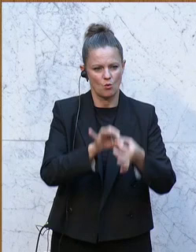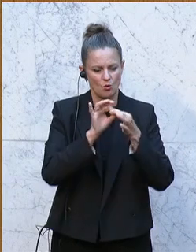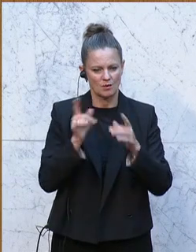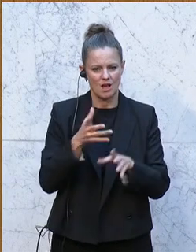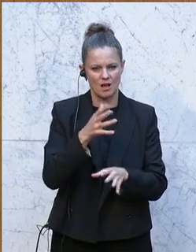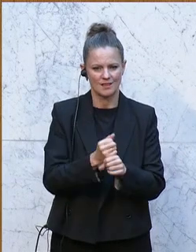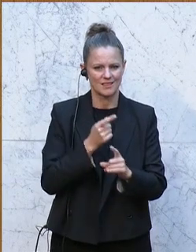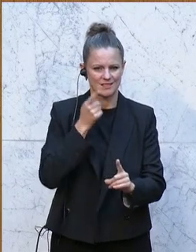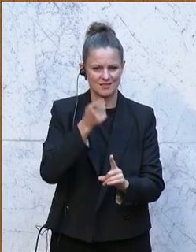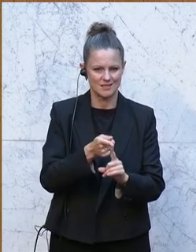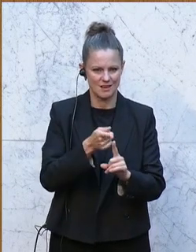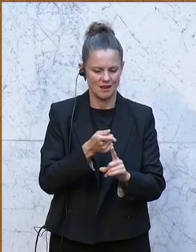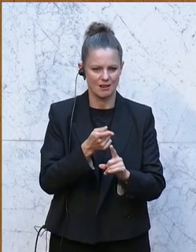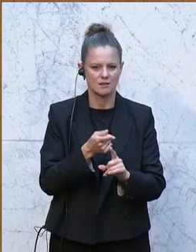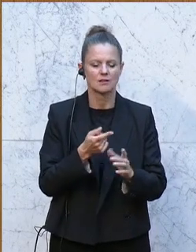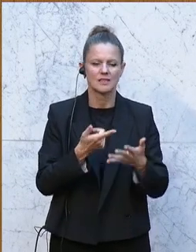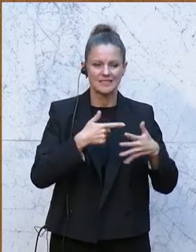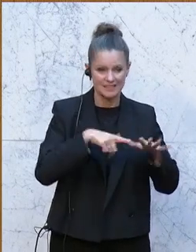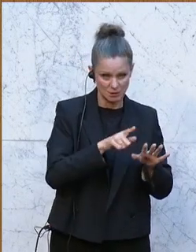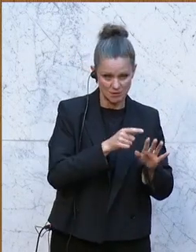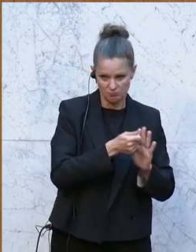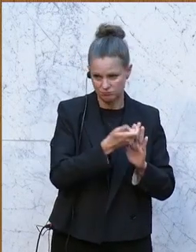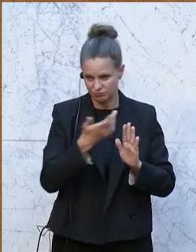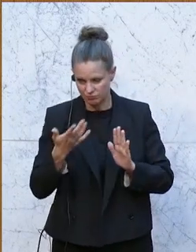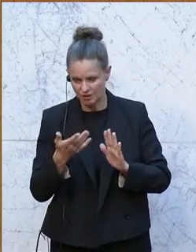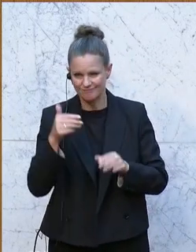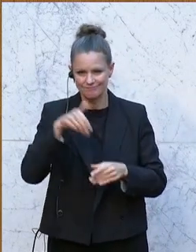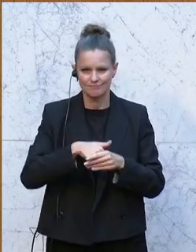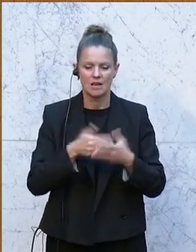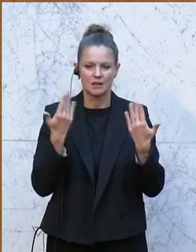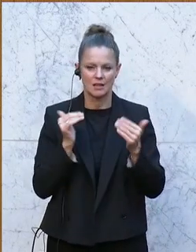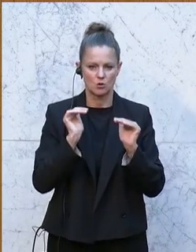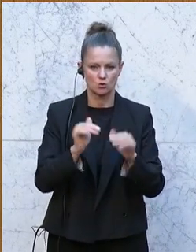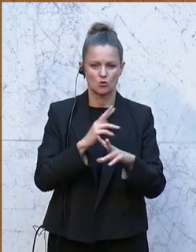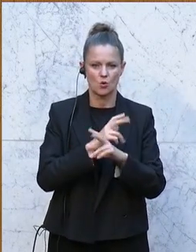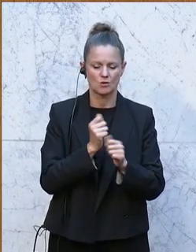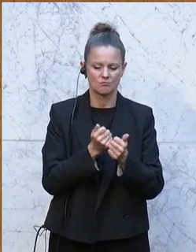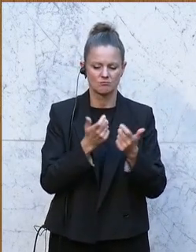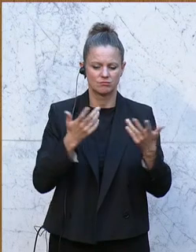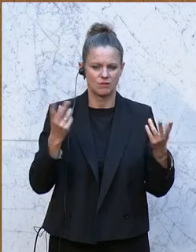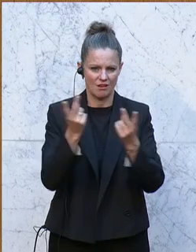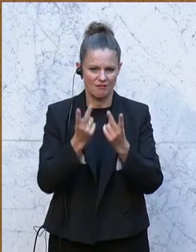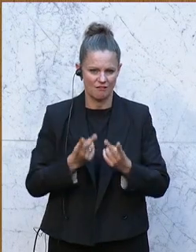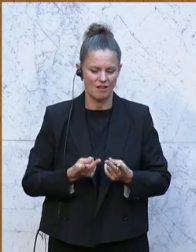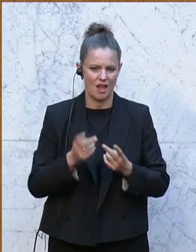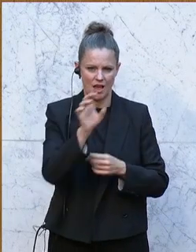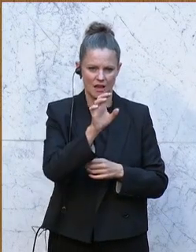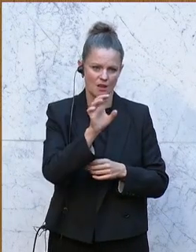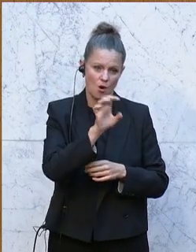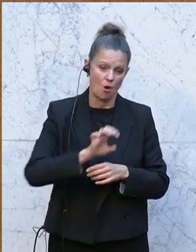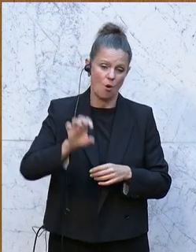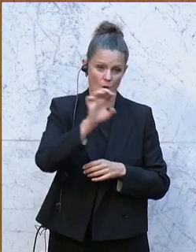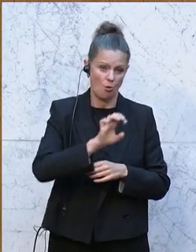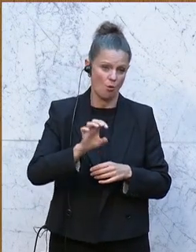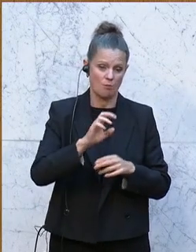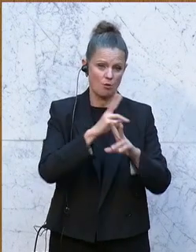Nachhaltigkeitsziel, eins von diesen 17, ist der Bereich des Klimaschutzes, wo Österreich in vielen Vergleichen in Europa Schlusslicht ist.